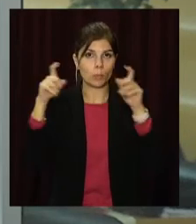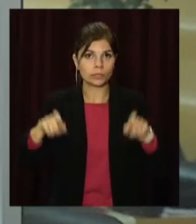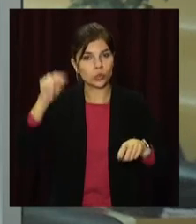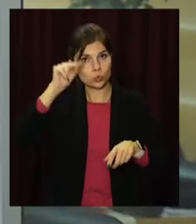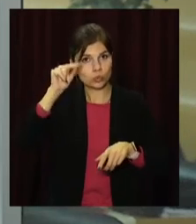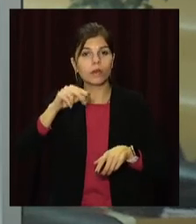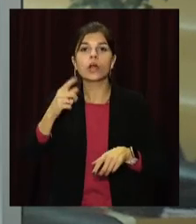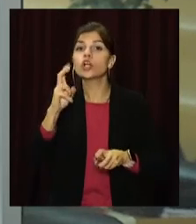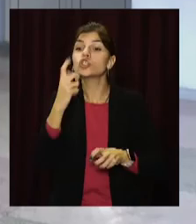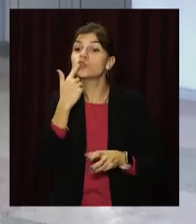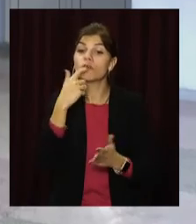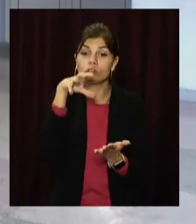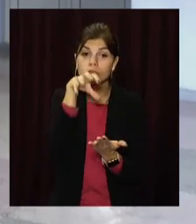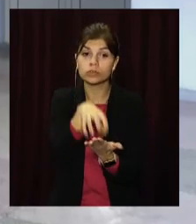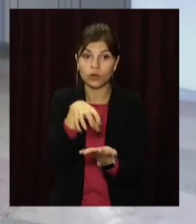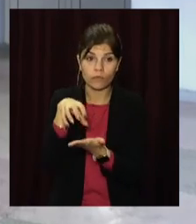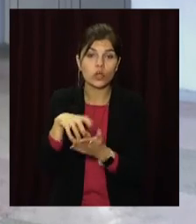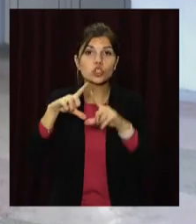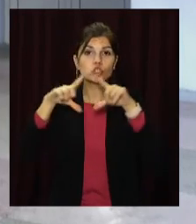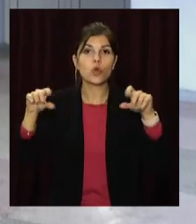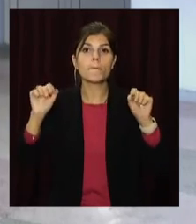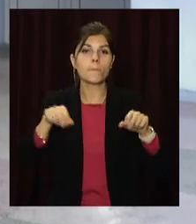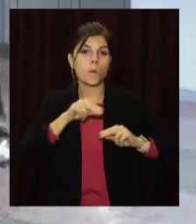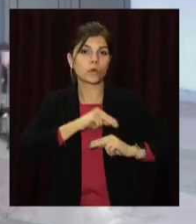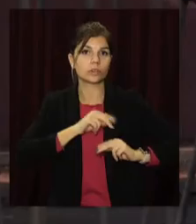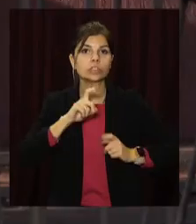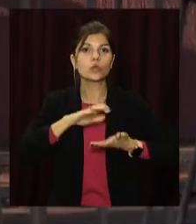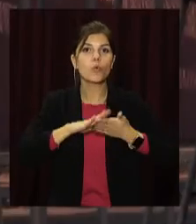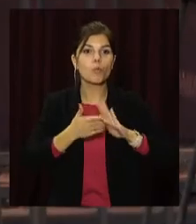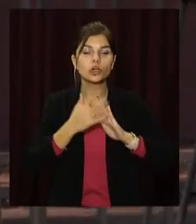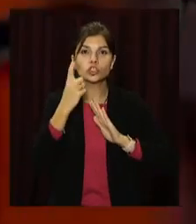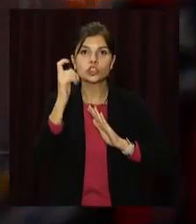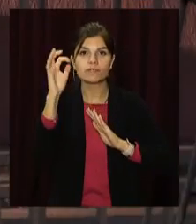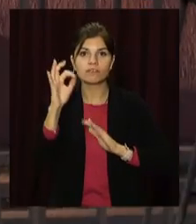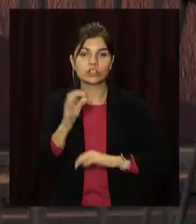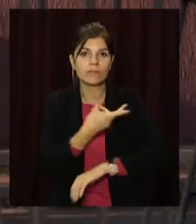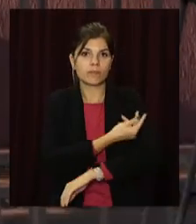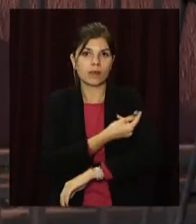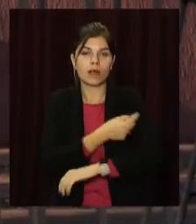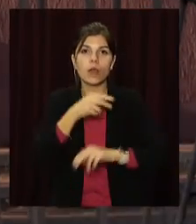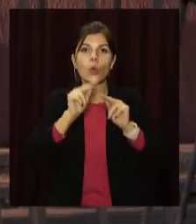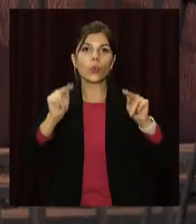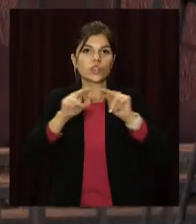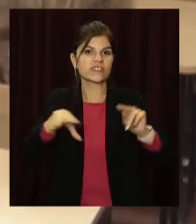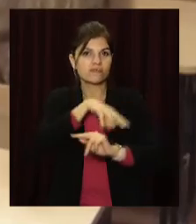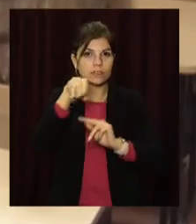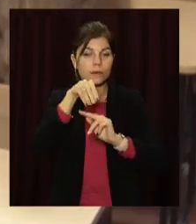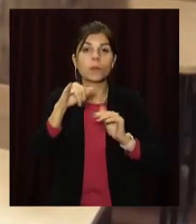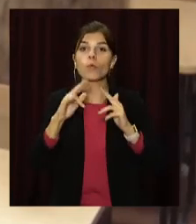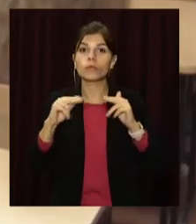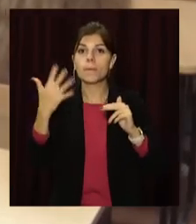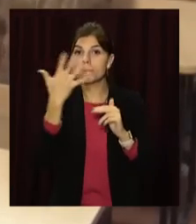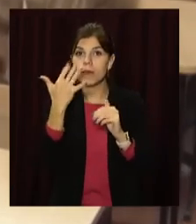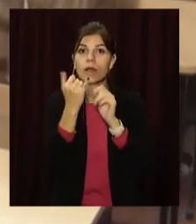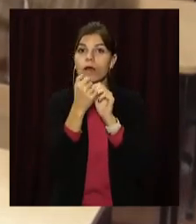Кабміну, у червоній зоні піднебезпеки школи можуть працювати за умов 100% вакцинації персоналу. У Дніпрі учні